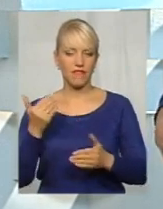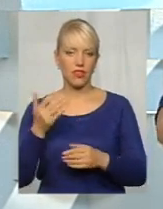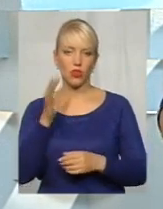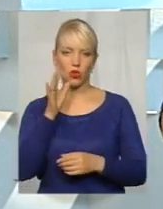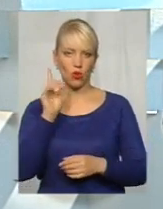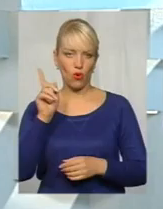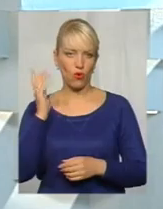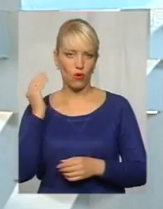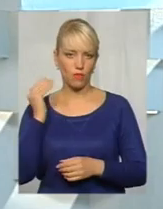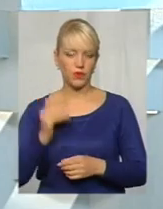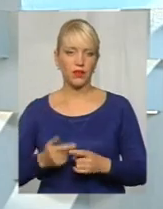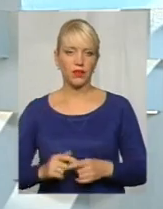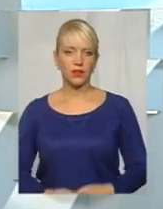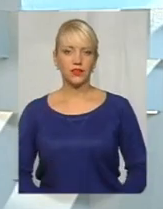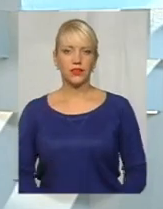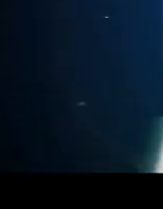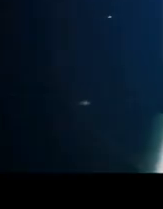спочатку згадаємо, як це було.